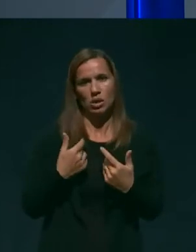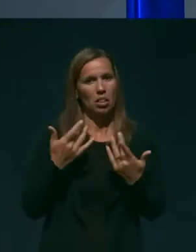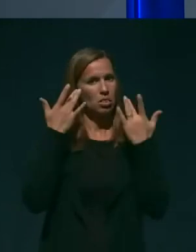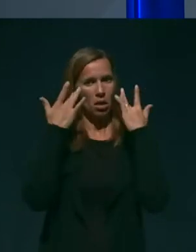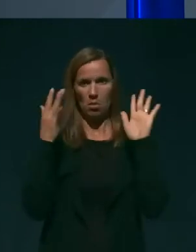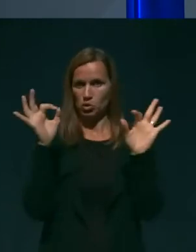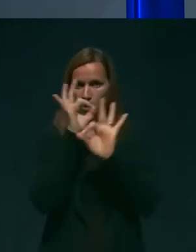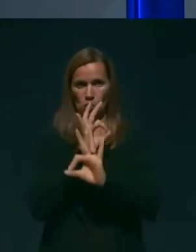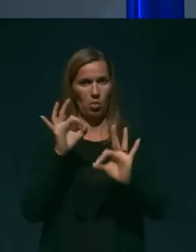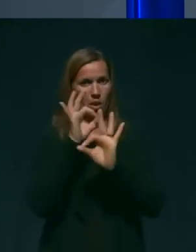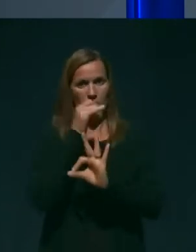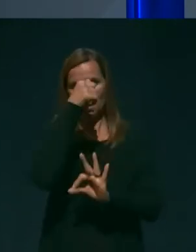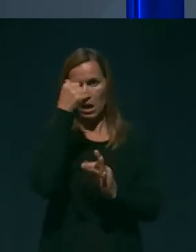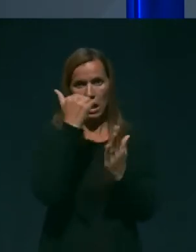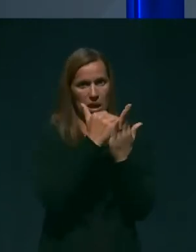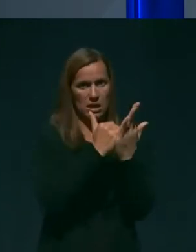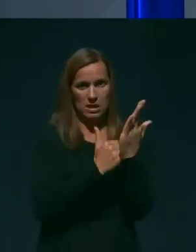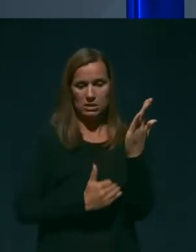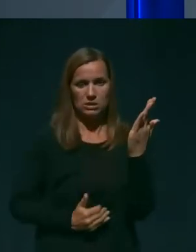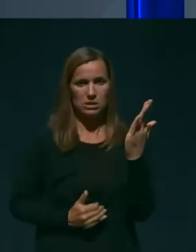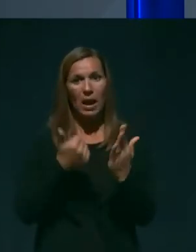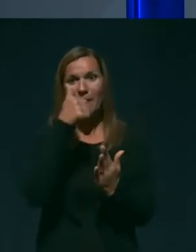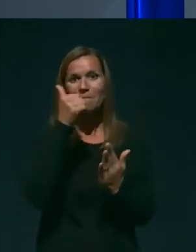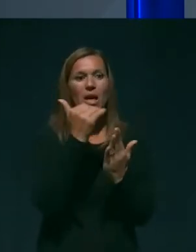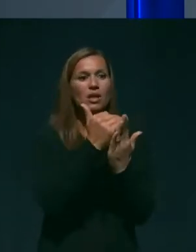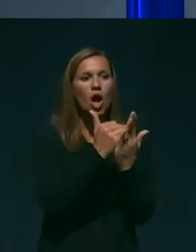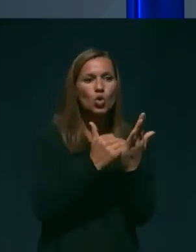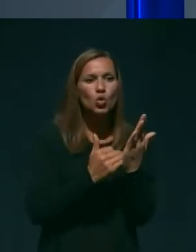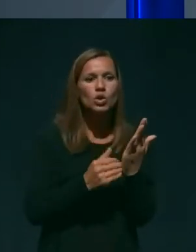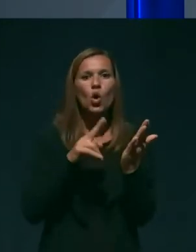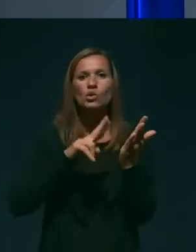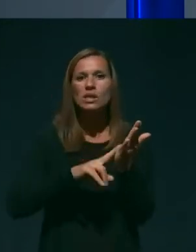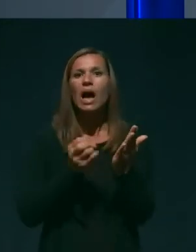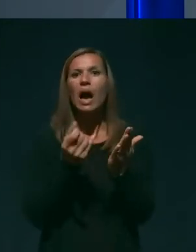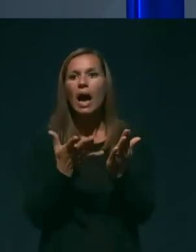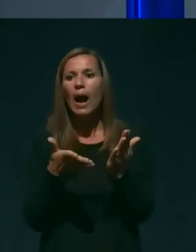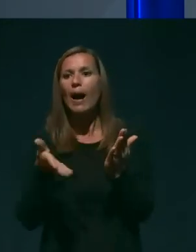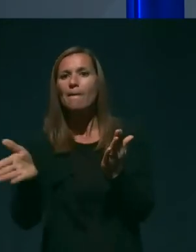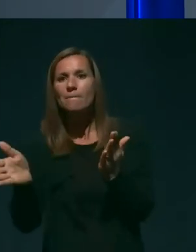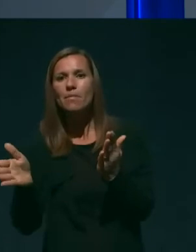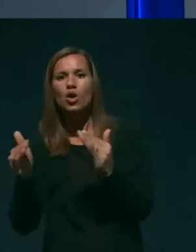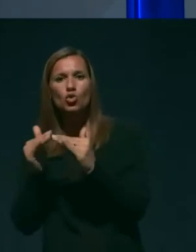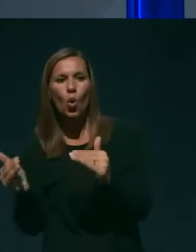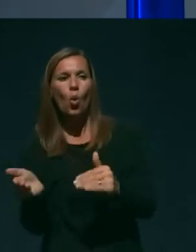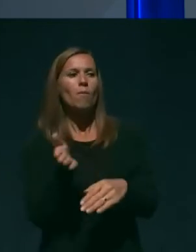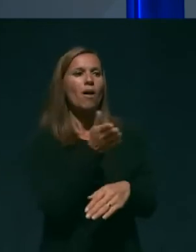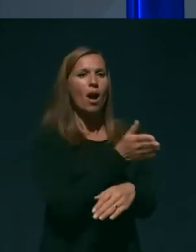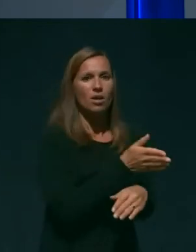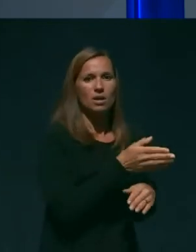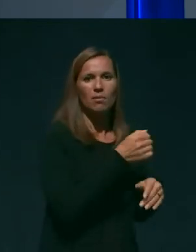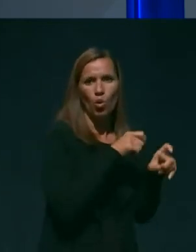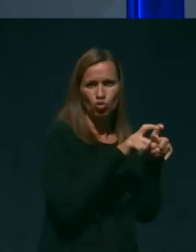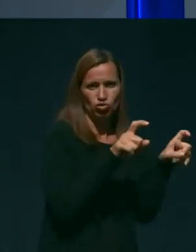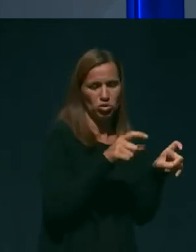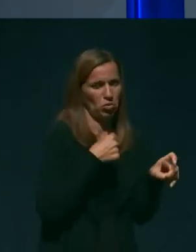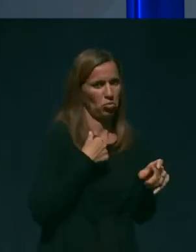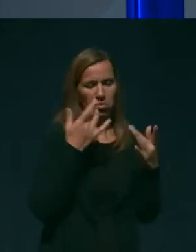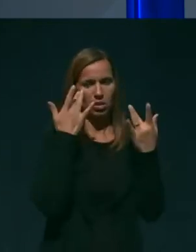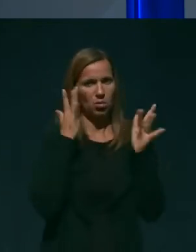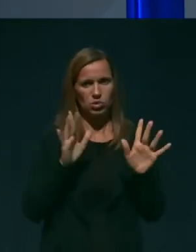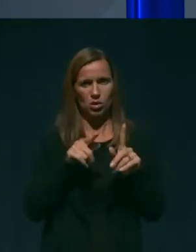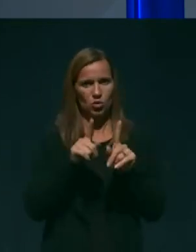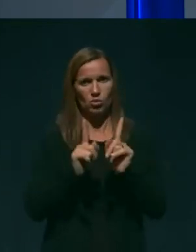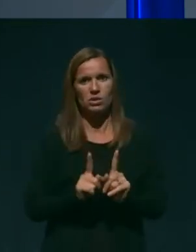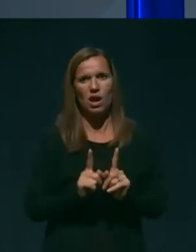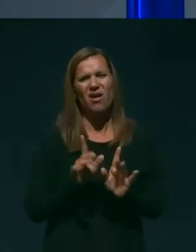ki bi pomenile imena ljudi in potem neke oznake, kam gre kdo. Verjetno so vse ta